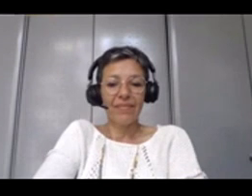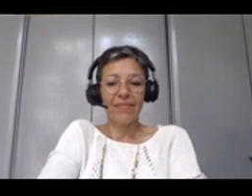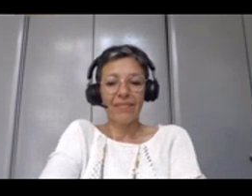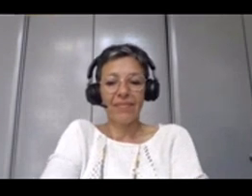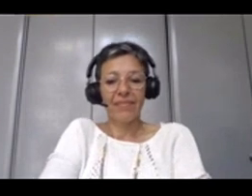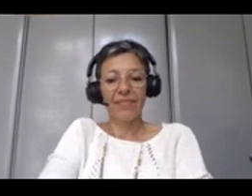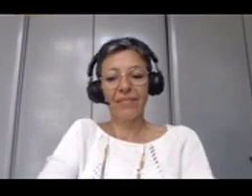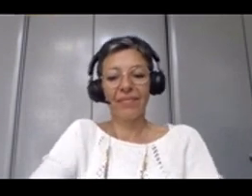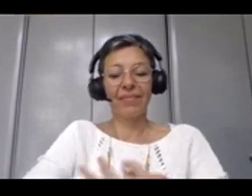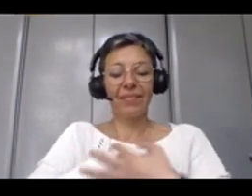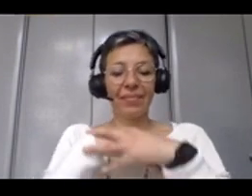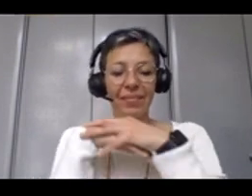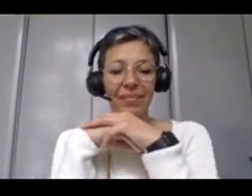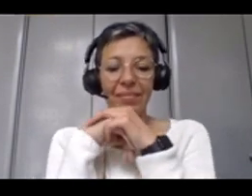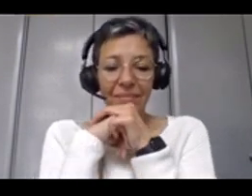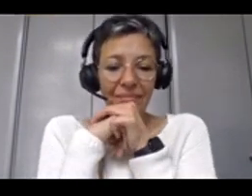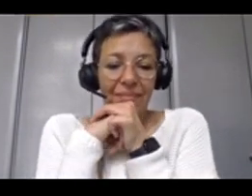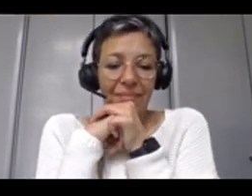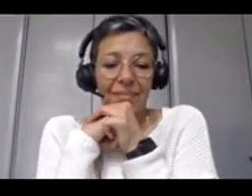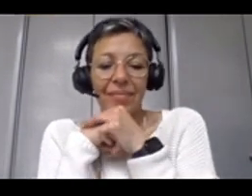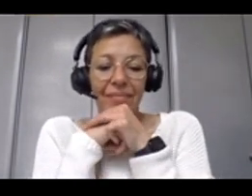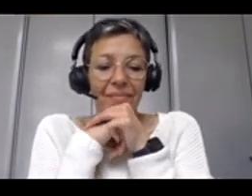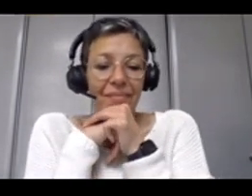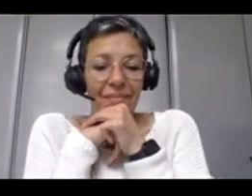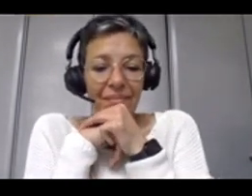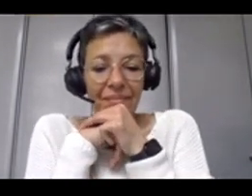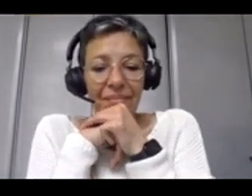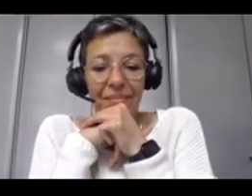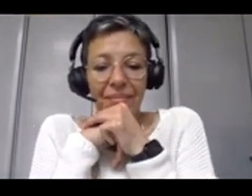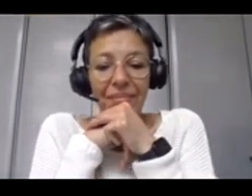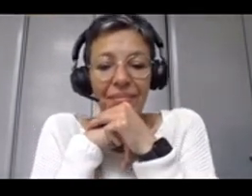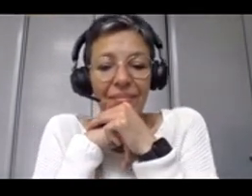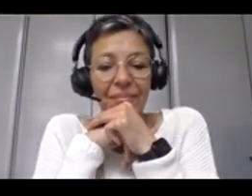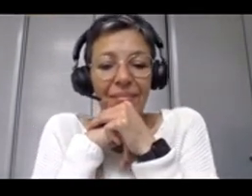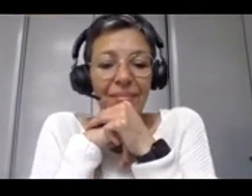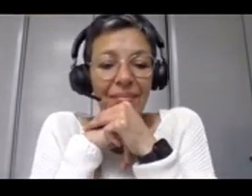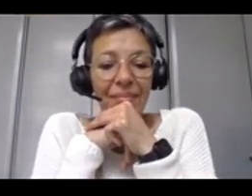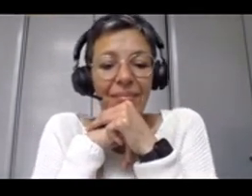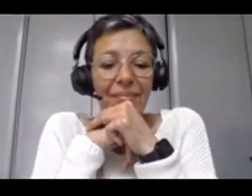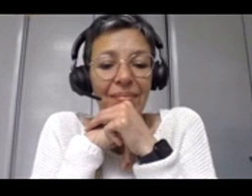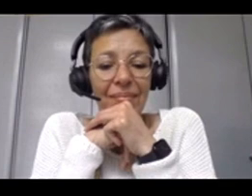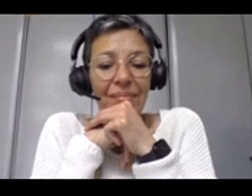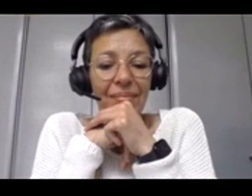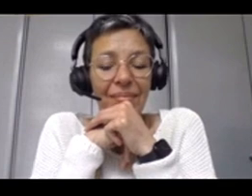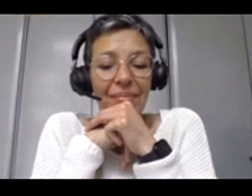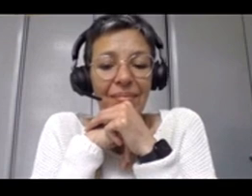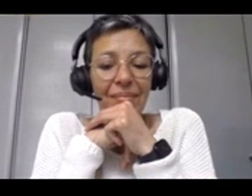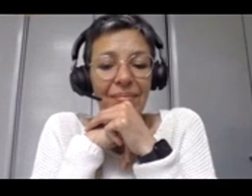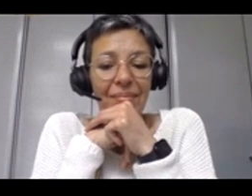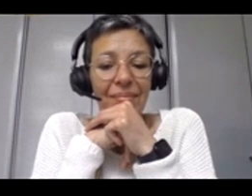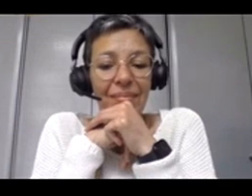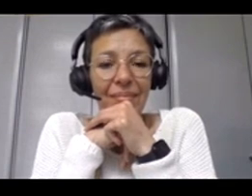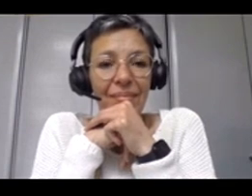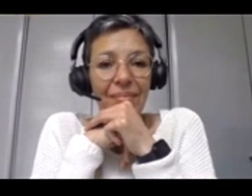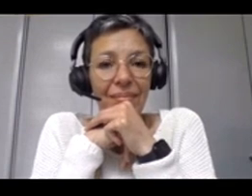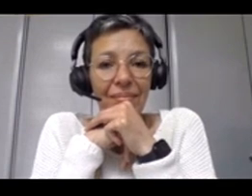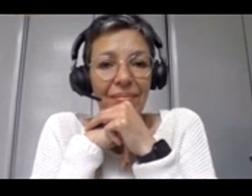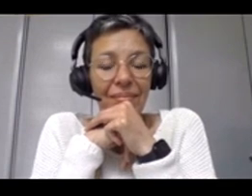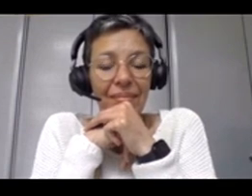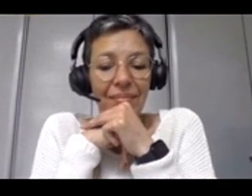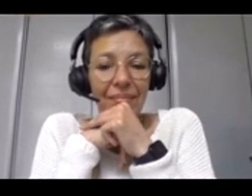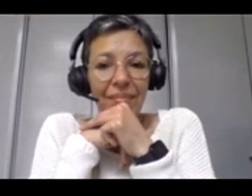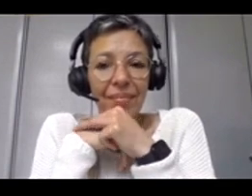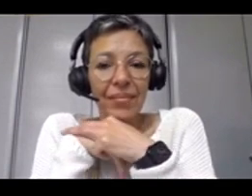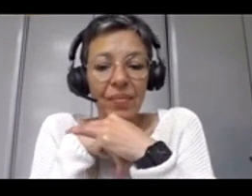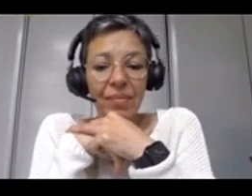et on essaie de la faire atterrir en normalisation, encore une fois. On commencera par un langage commun, donc par des définitions, par des process